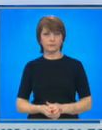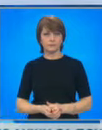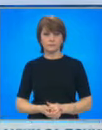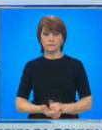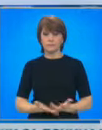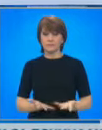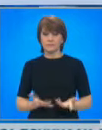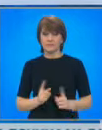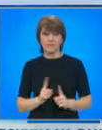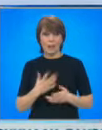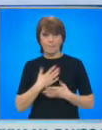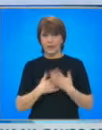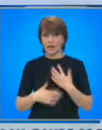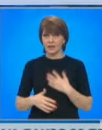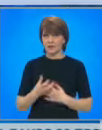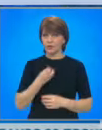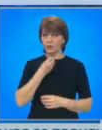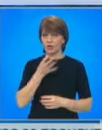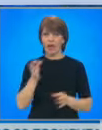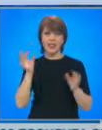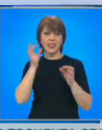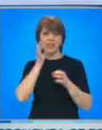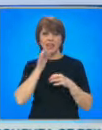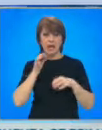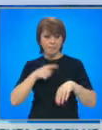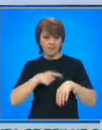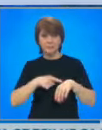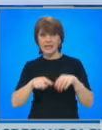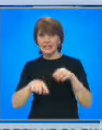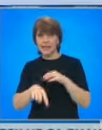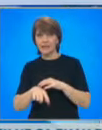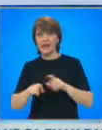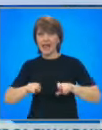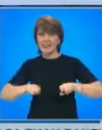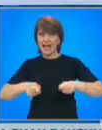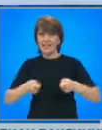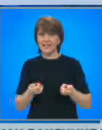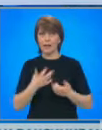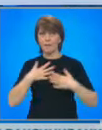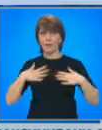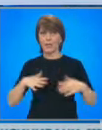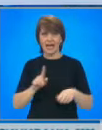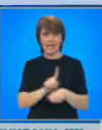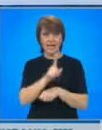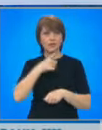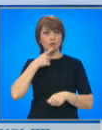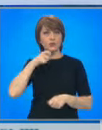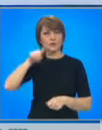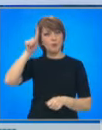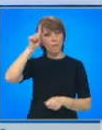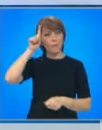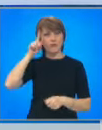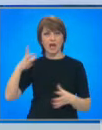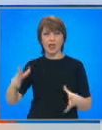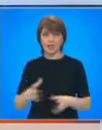Сега един трагичен случай. Няма следи от насилие по тялото на 11-годишнато момиче, което беше открито